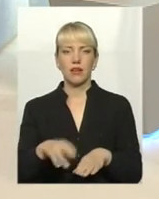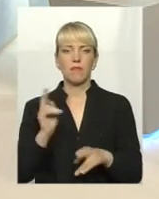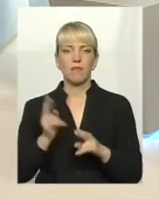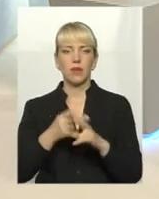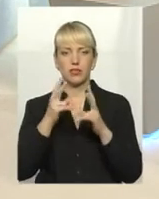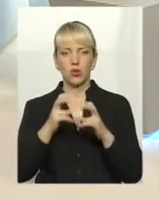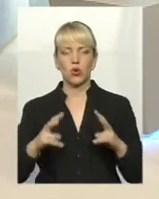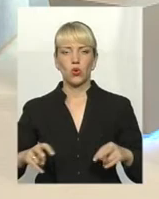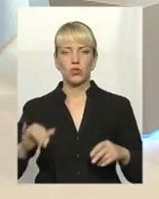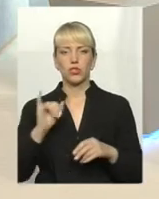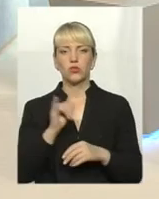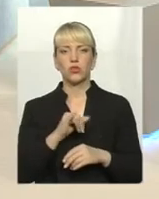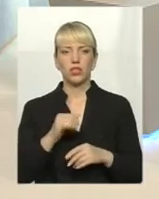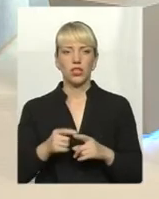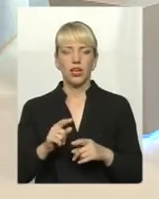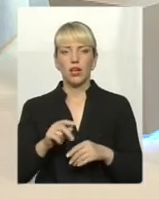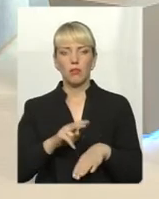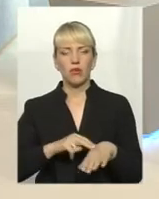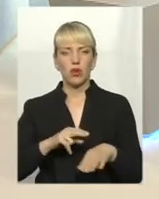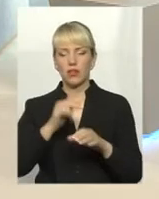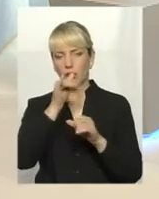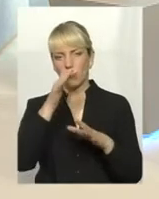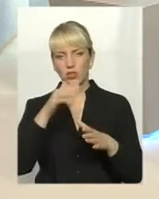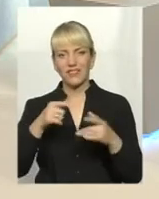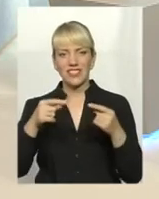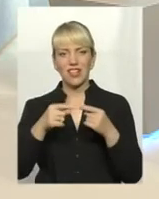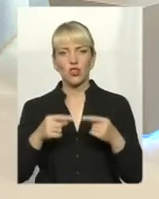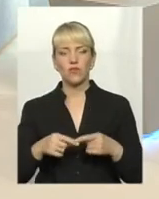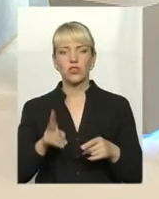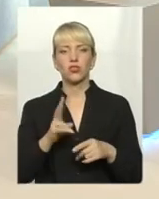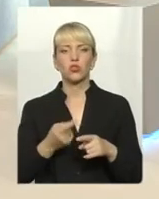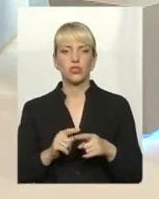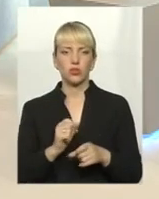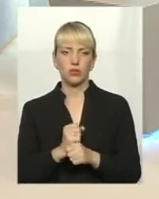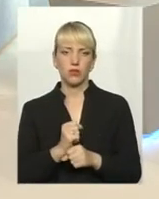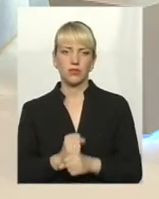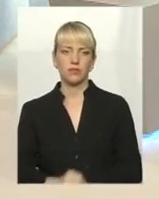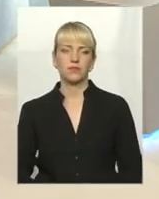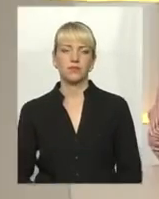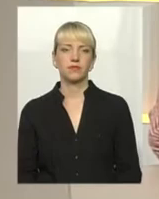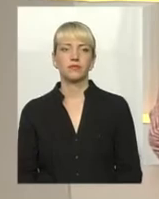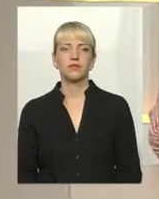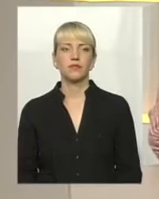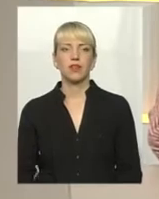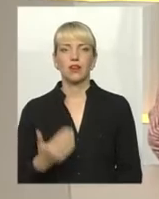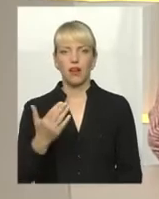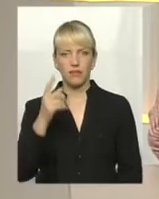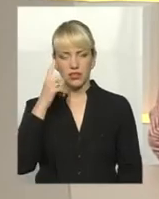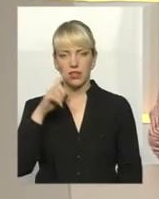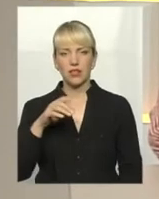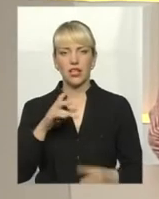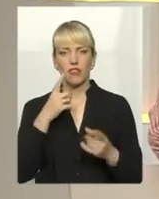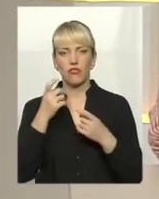розгляду, і правоохоронні органи не можуть встановити то, хто це зробив. А володієте інформацією, який